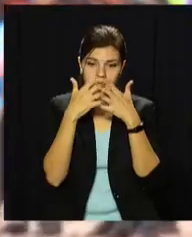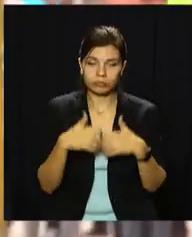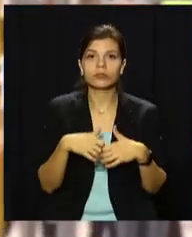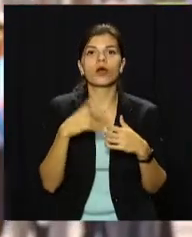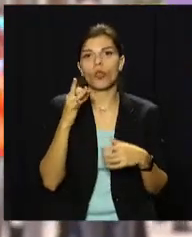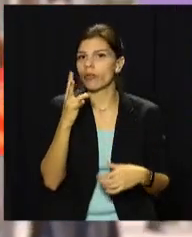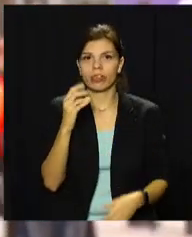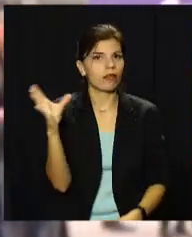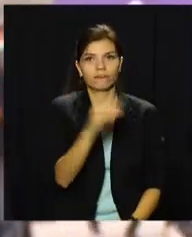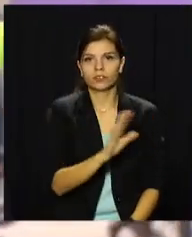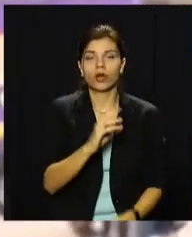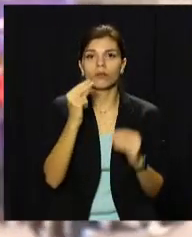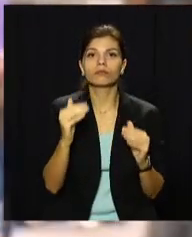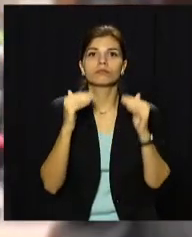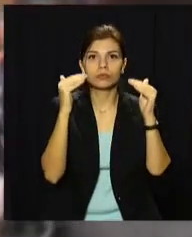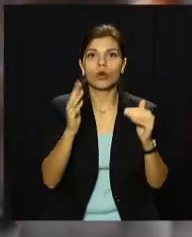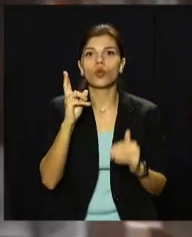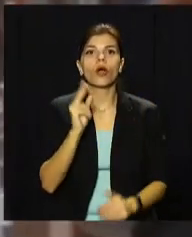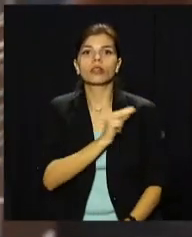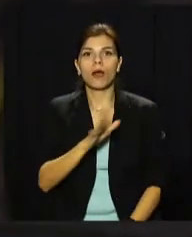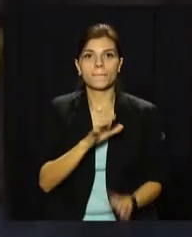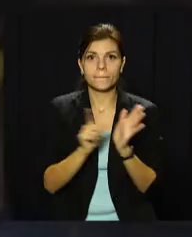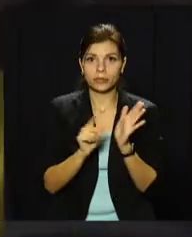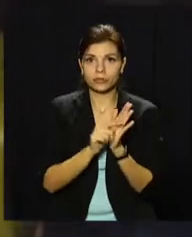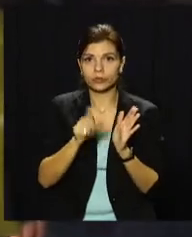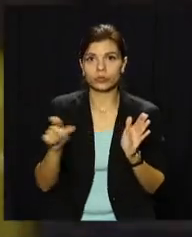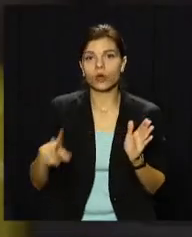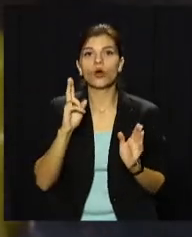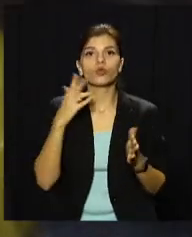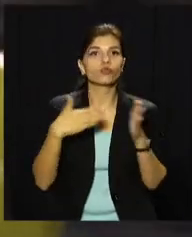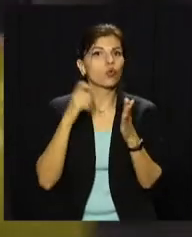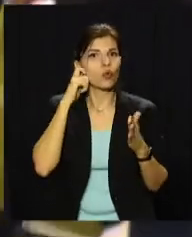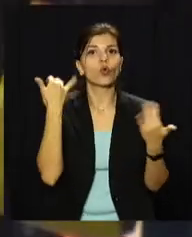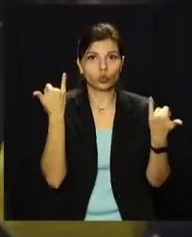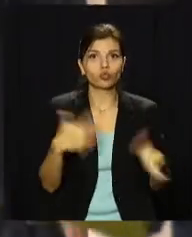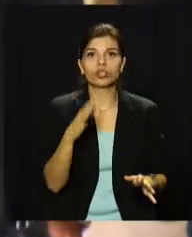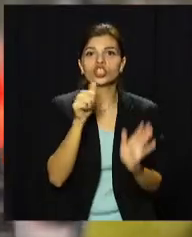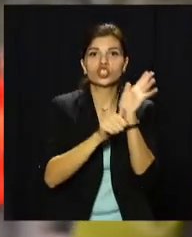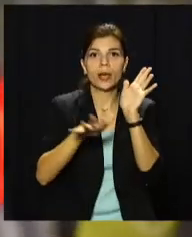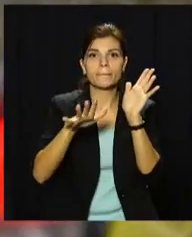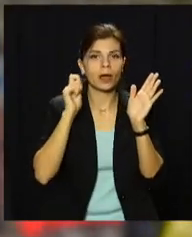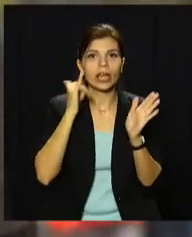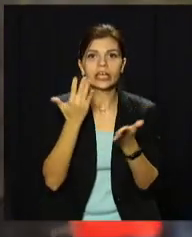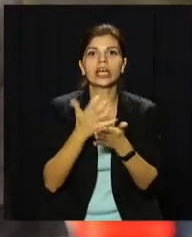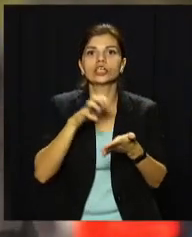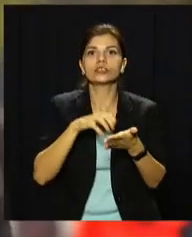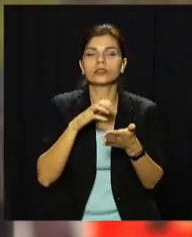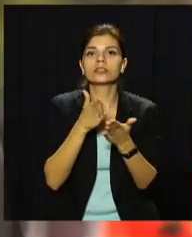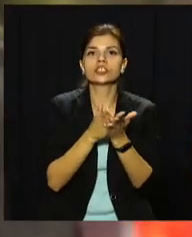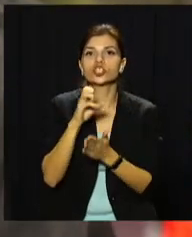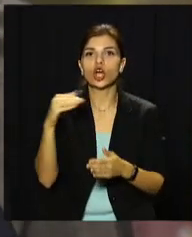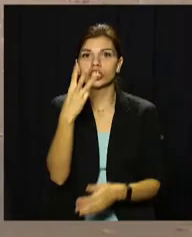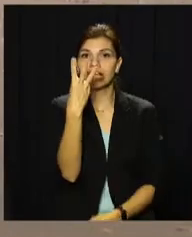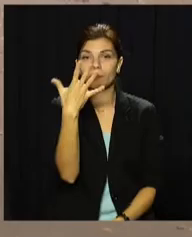всім. Зокрема, виплату підвищили непрацюючим пенсіонерам, які досягли 65 років і мають страховий стаж. 35